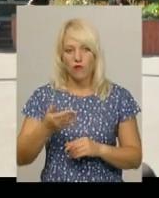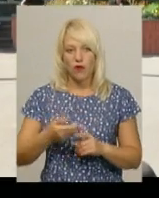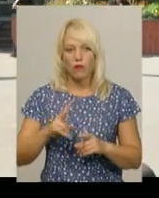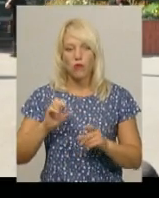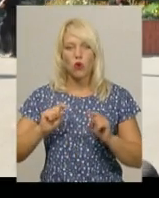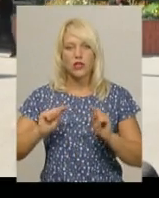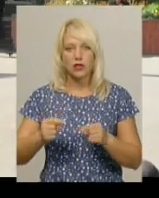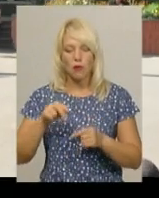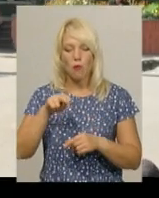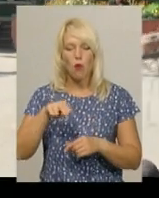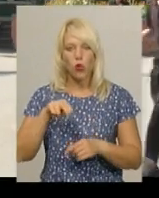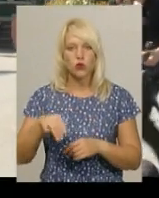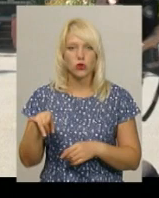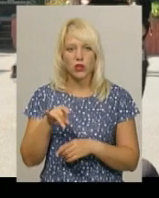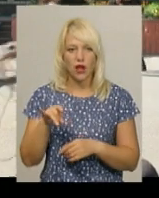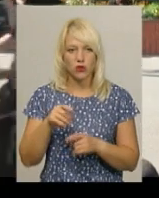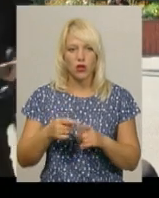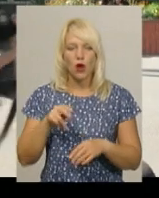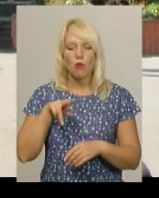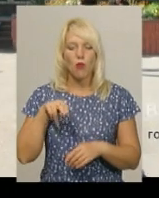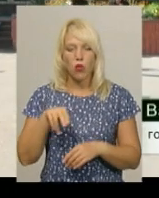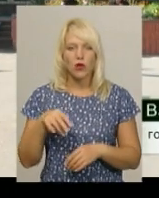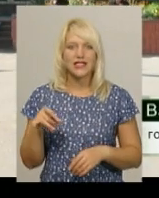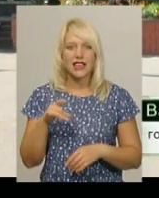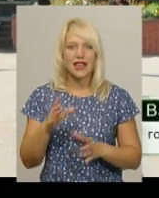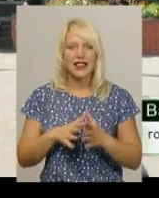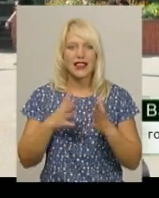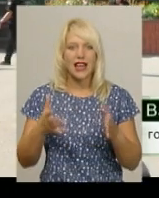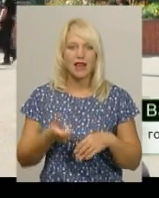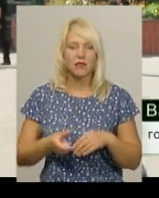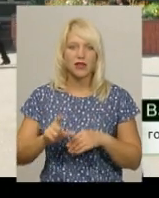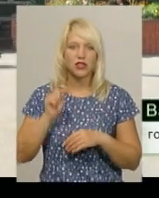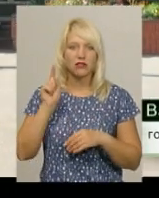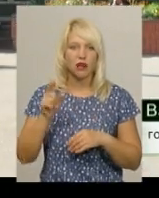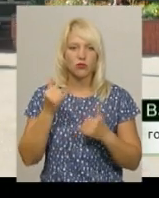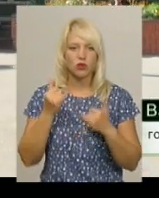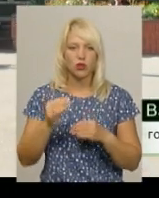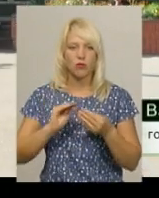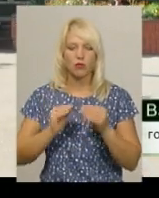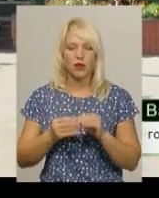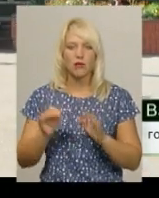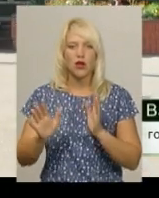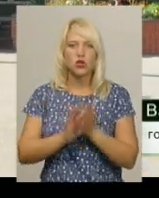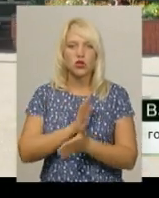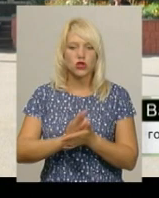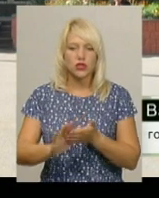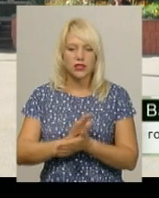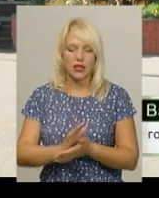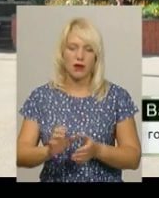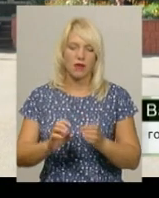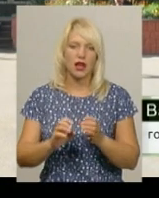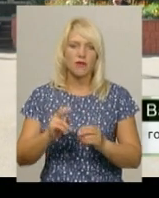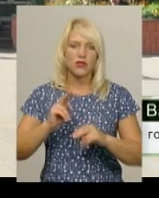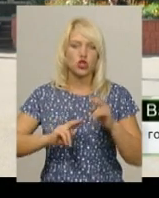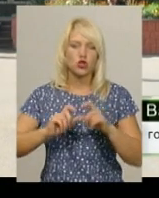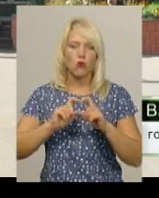В Полонському районі найбільше там сьогодні проблем, як з очисними спорудами, з інфраструктурою.